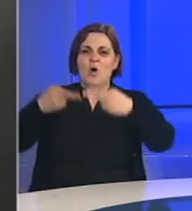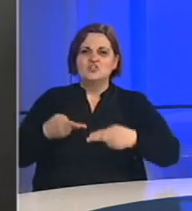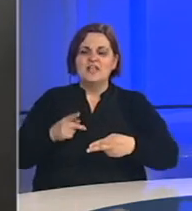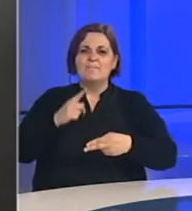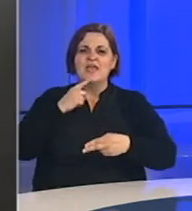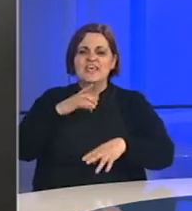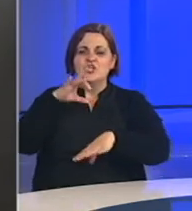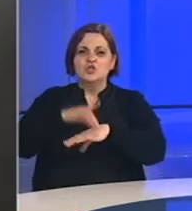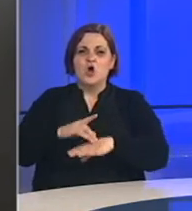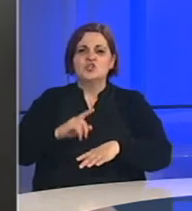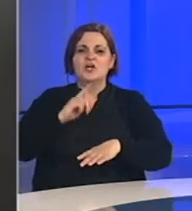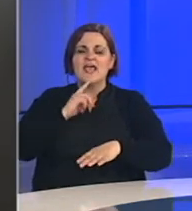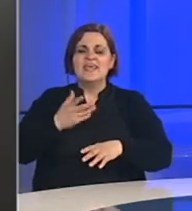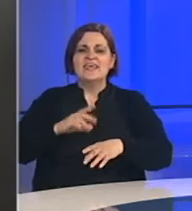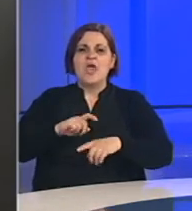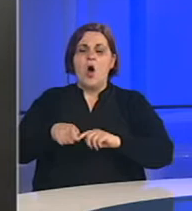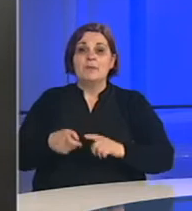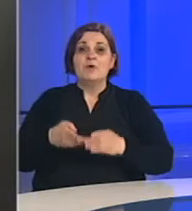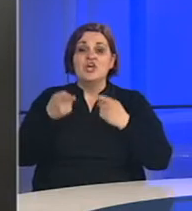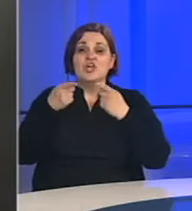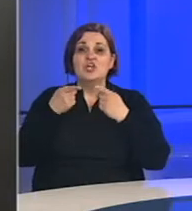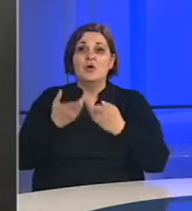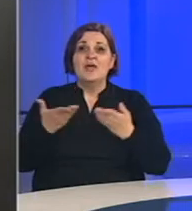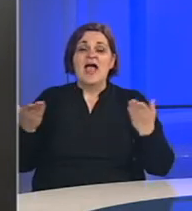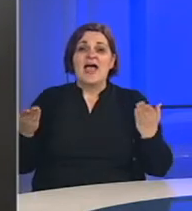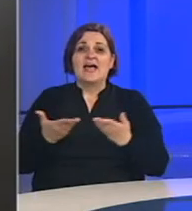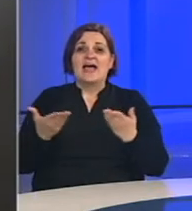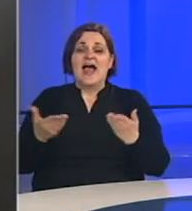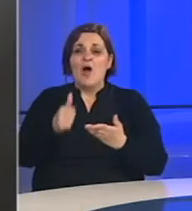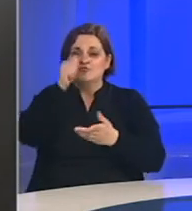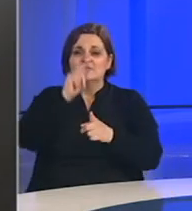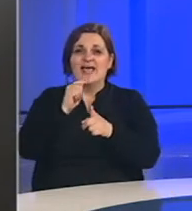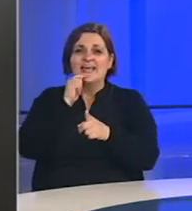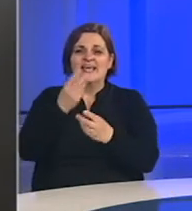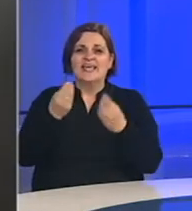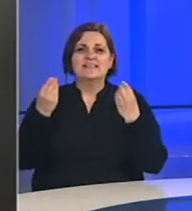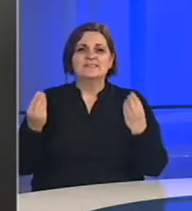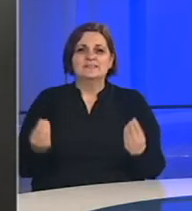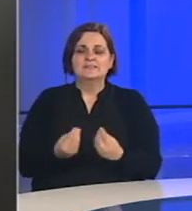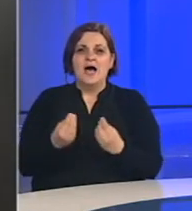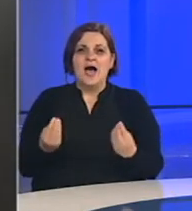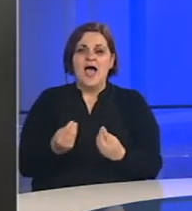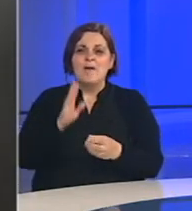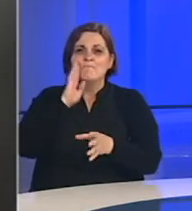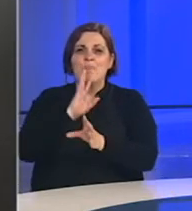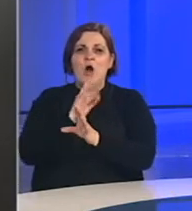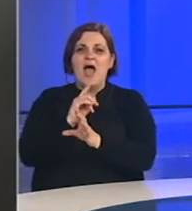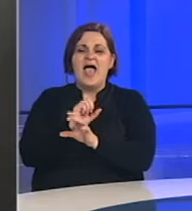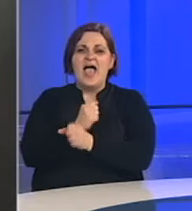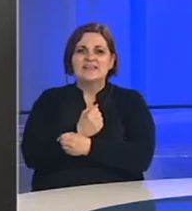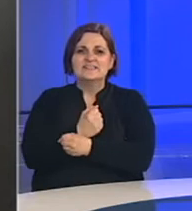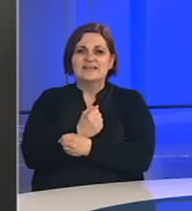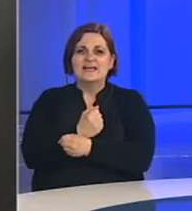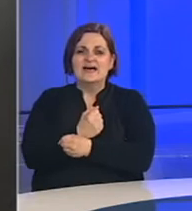jekare. I to je upravo kako što ste rekli zato što Bosna i Hercegovina